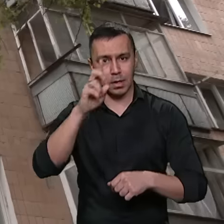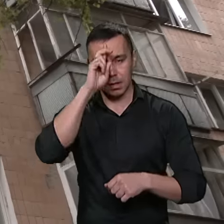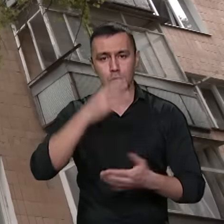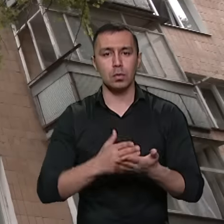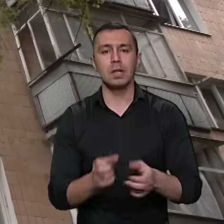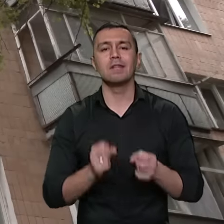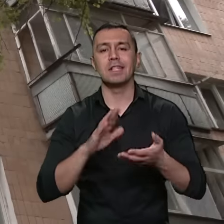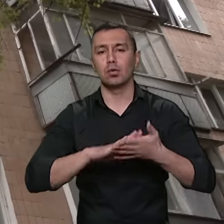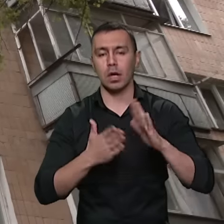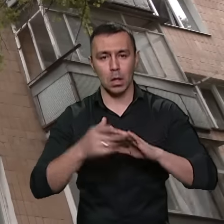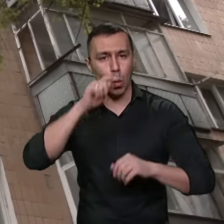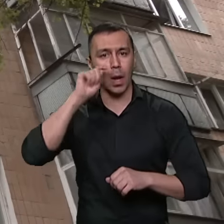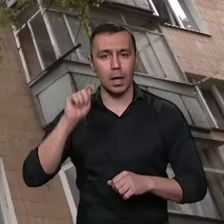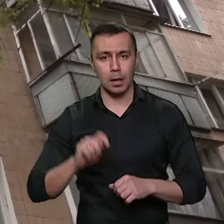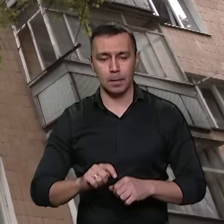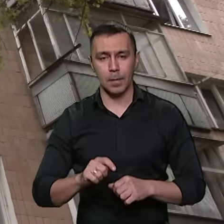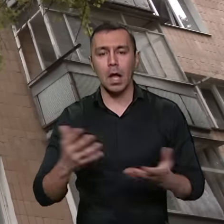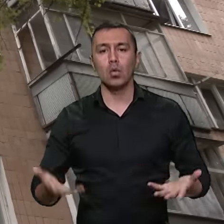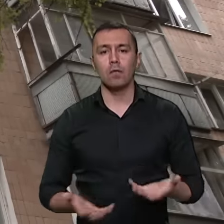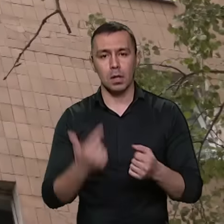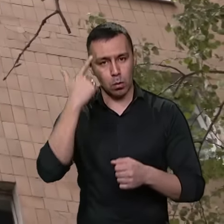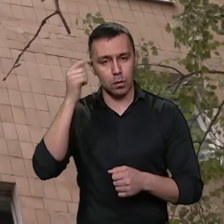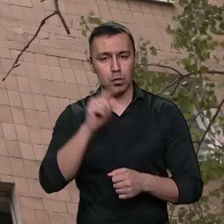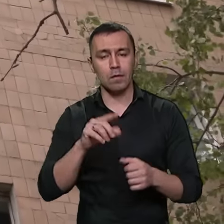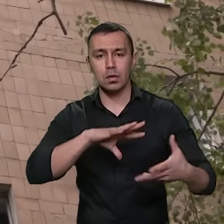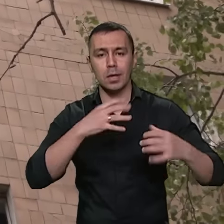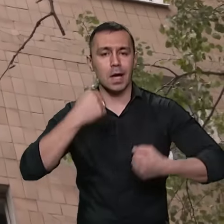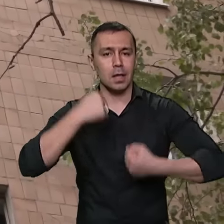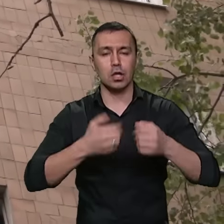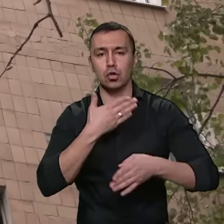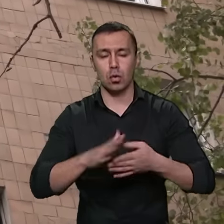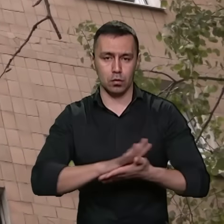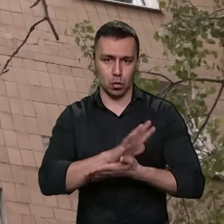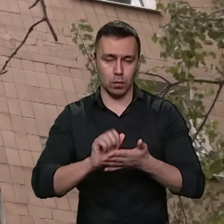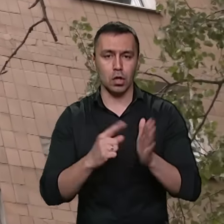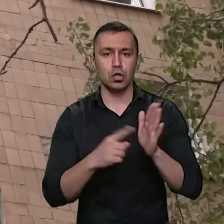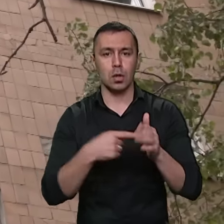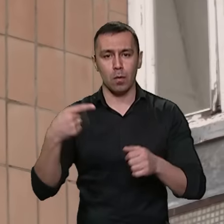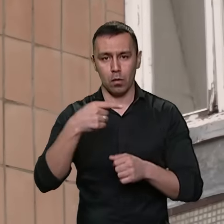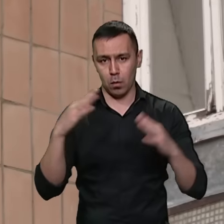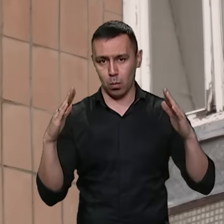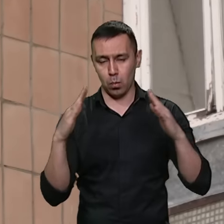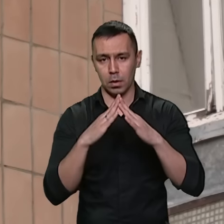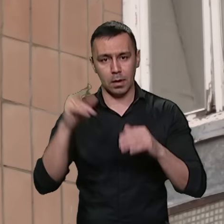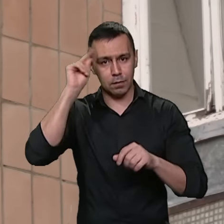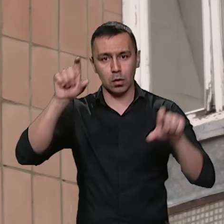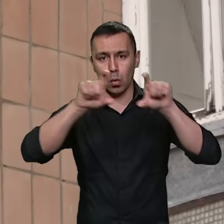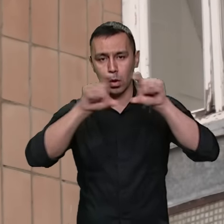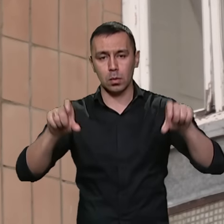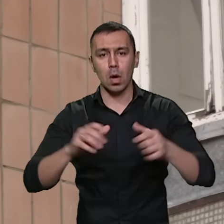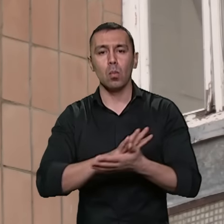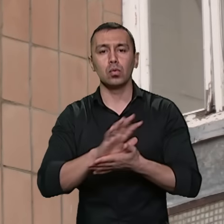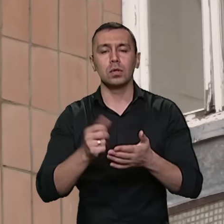службі з надзвичайних ситуацій Україні. Рятувальники повідомили, що в результаті атаки частково зруйновано шестиповерхову будівлю навчального корпусу,